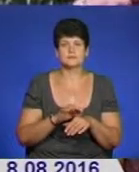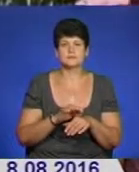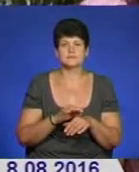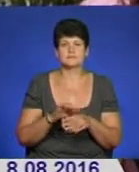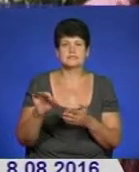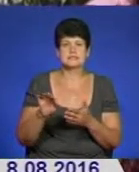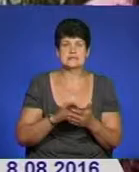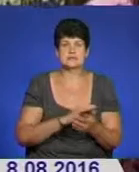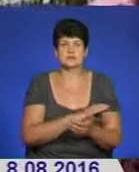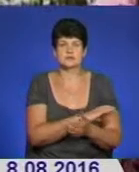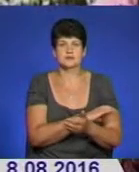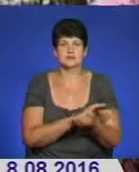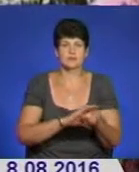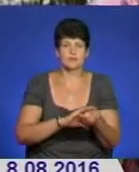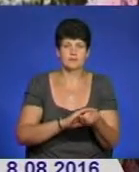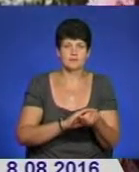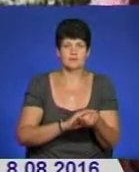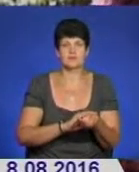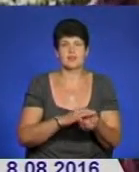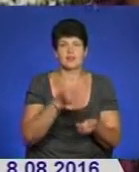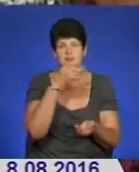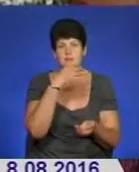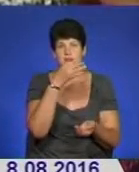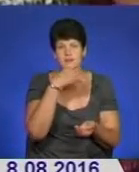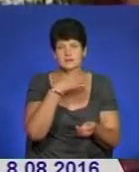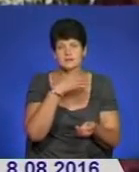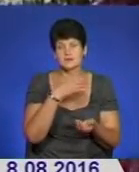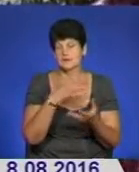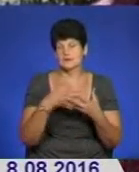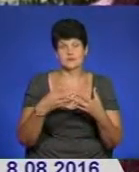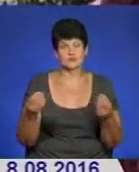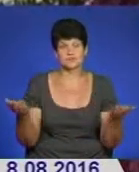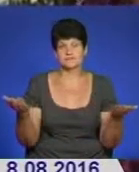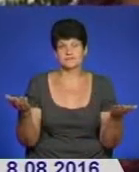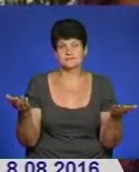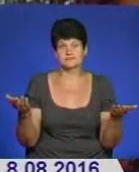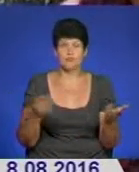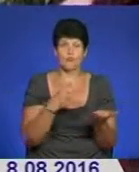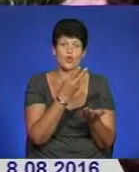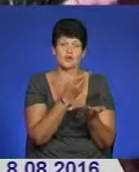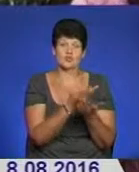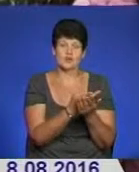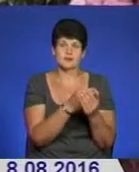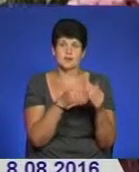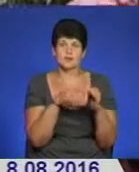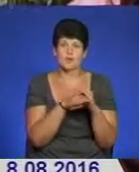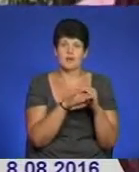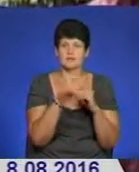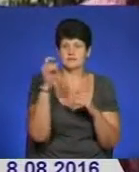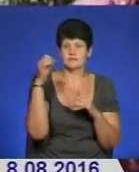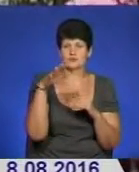Зразу тискомір, таблетки від тиску. І все. Полежати, сховатися від сонця,